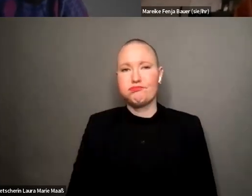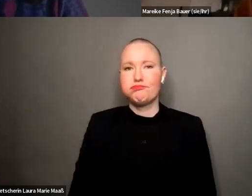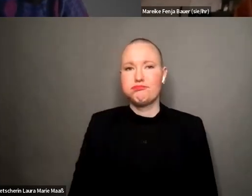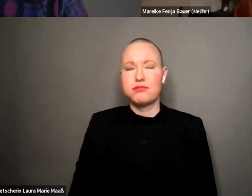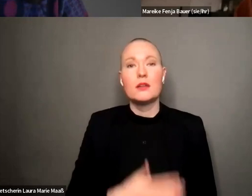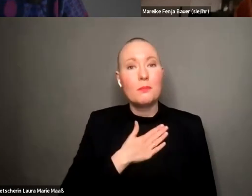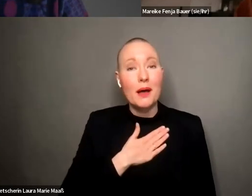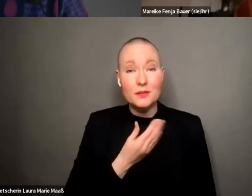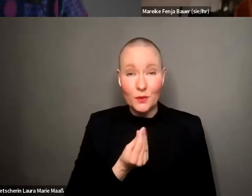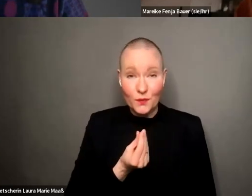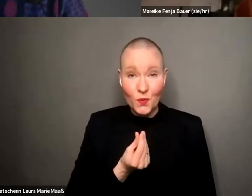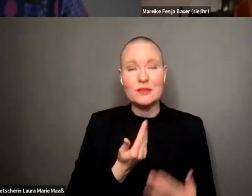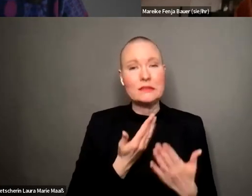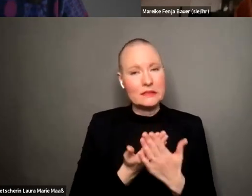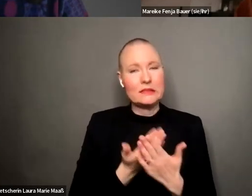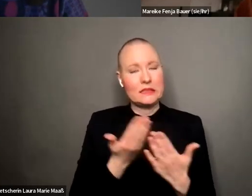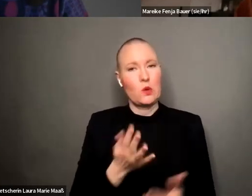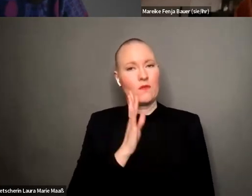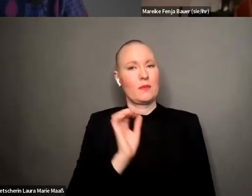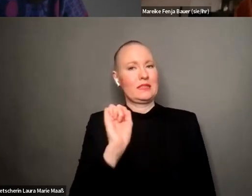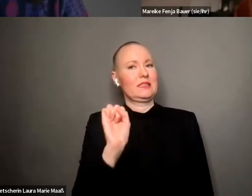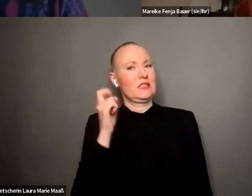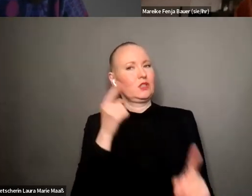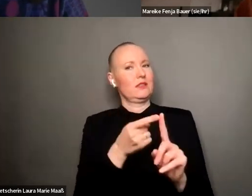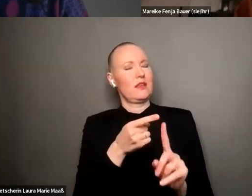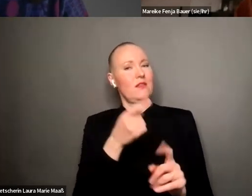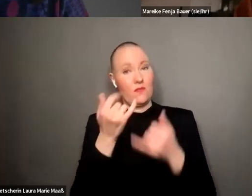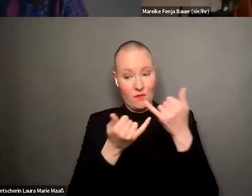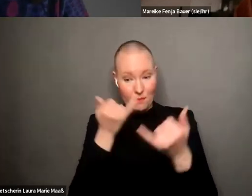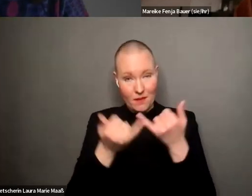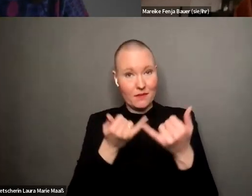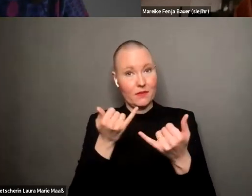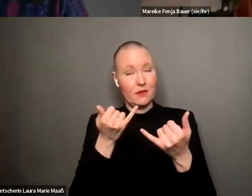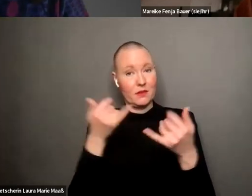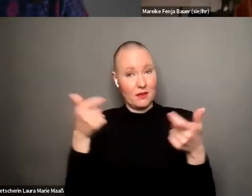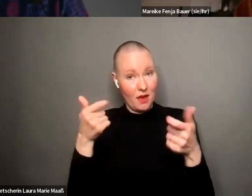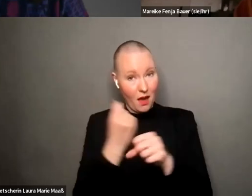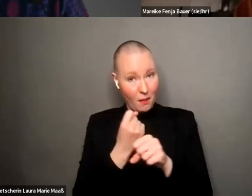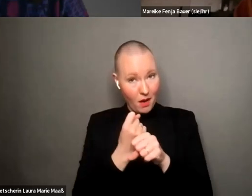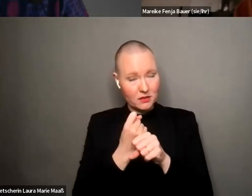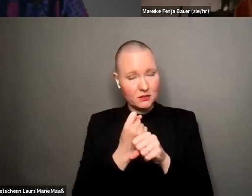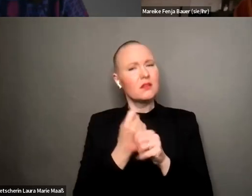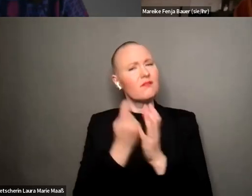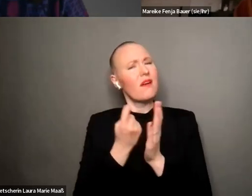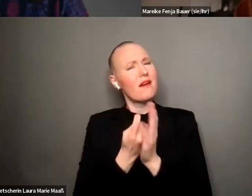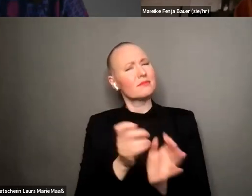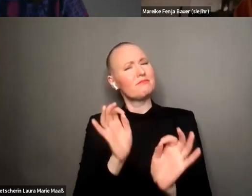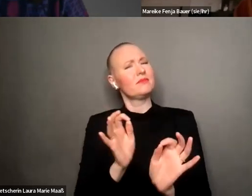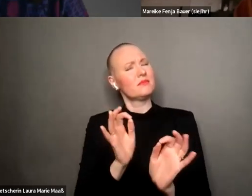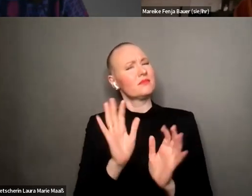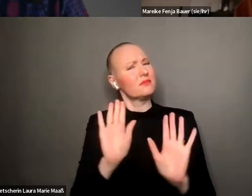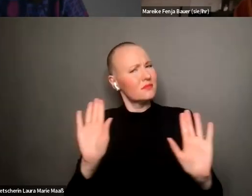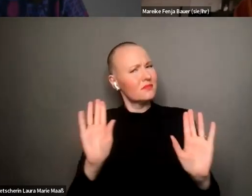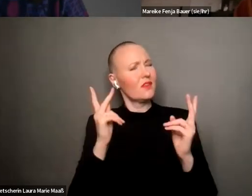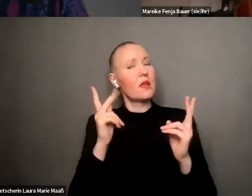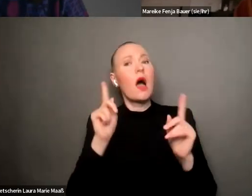genau das ja ein feministisches anliegen ist ne weibliche care arbeit aufzuwerten und wertzuschätzen und im antifeminismus das aber so